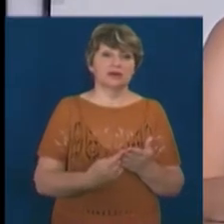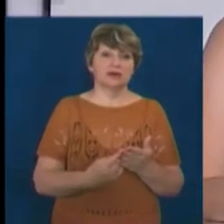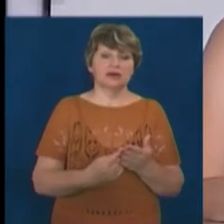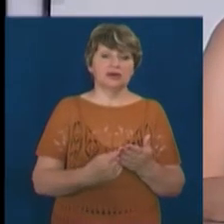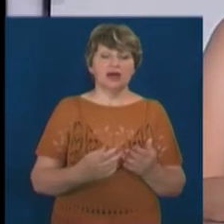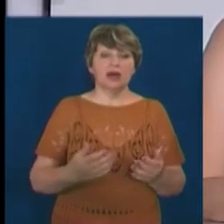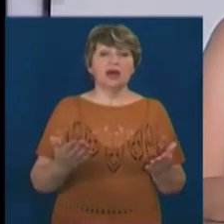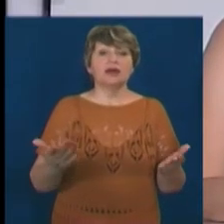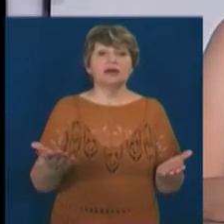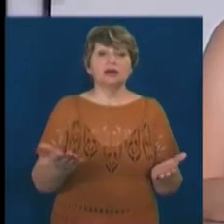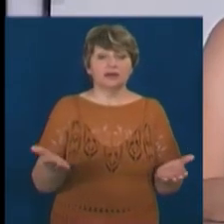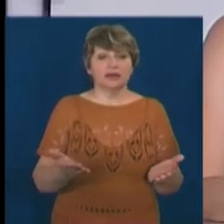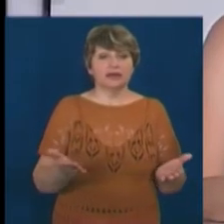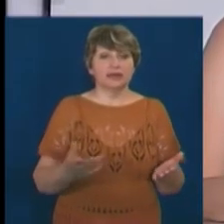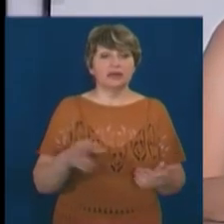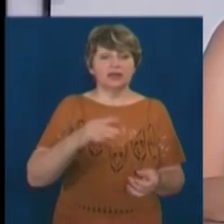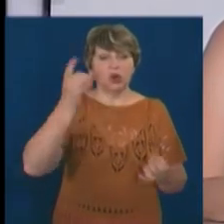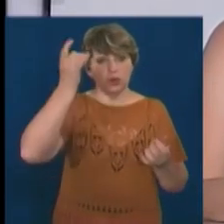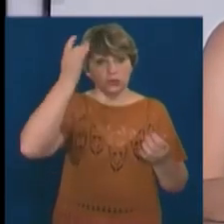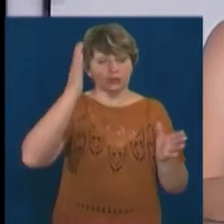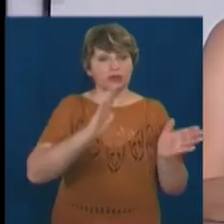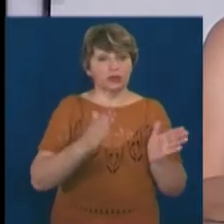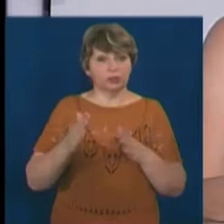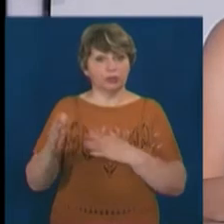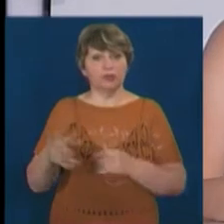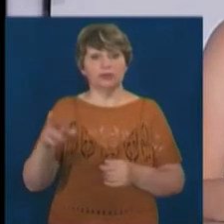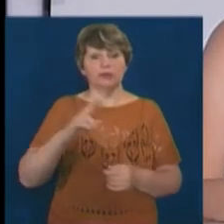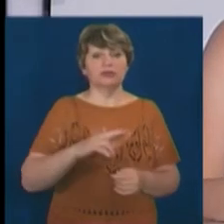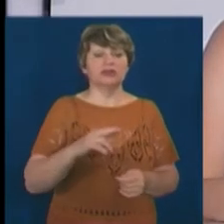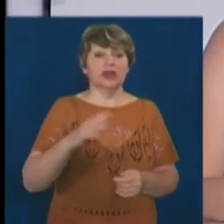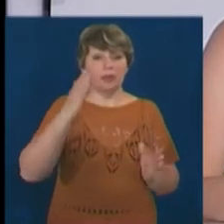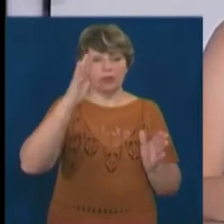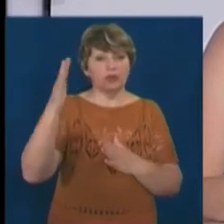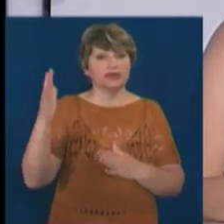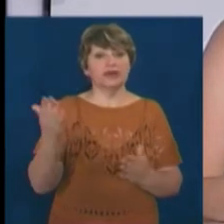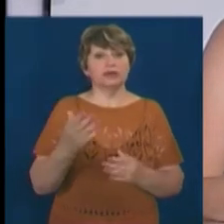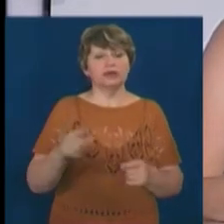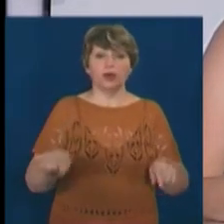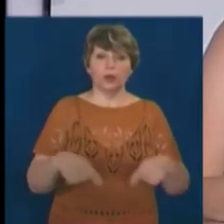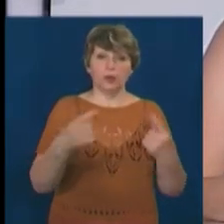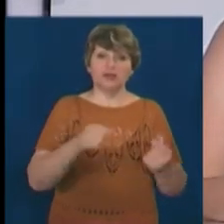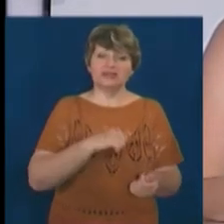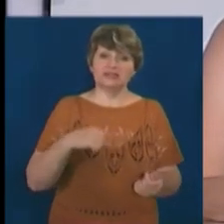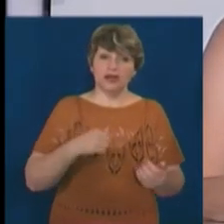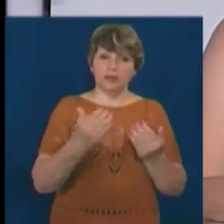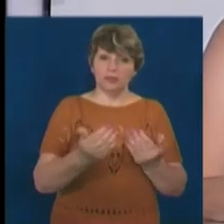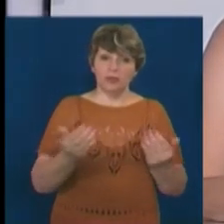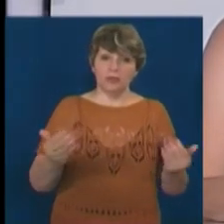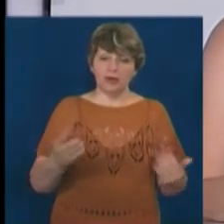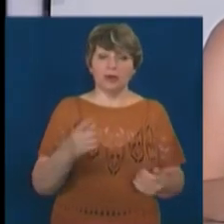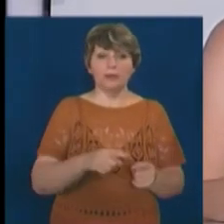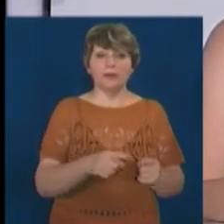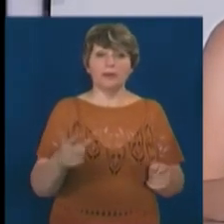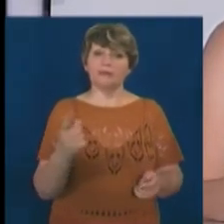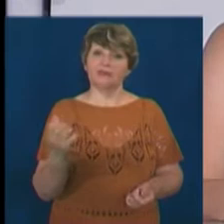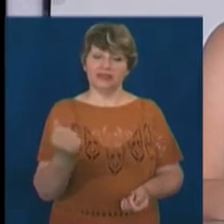у якийсь простір для культурних подій, для подій, які організовує сам музей. Цей формат був дуже новий для нас. Протягом тижня